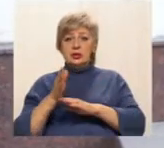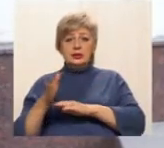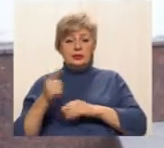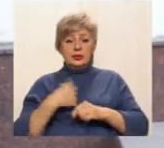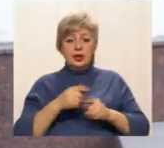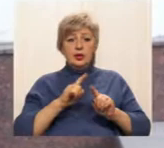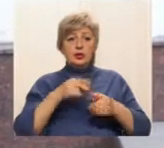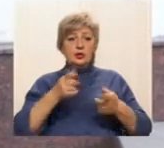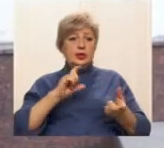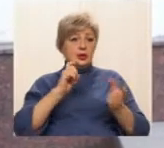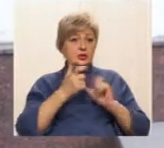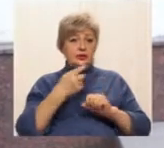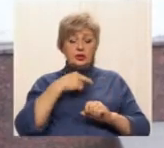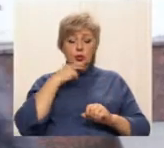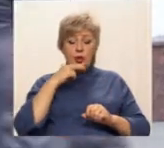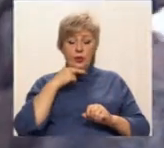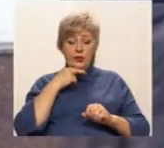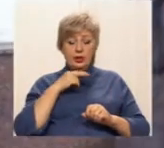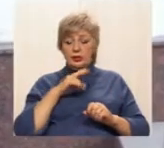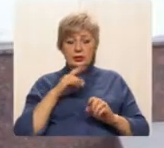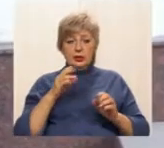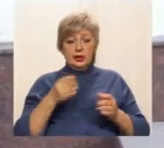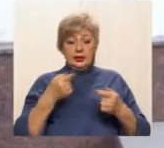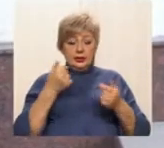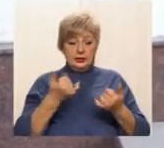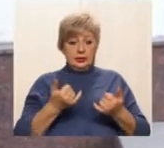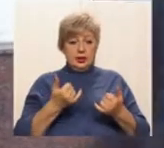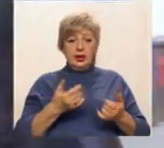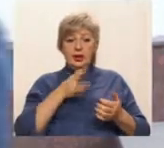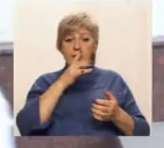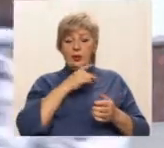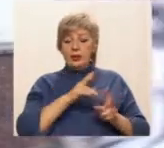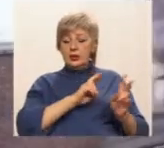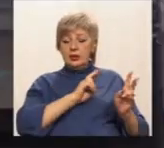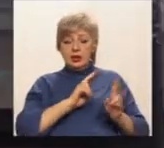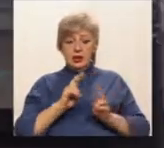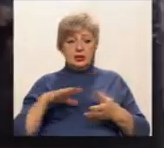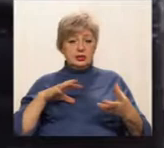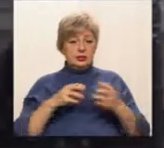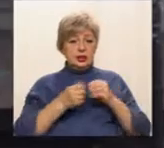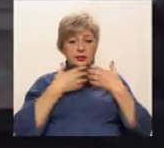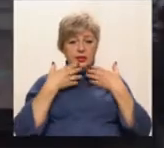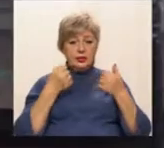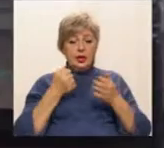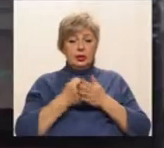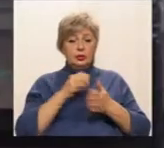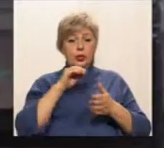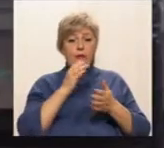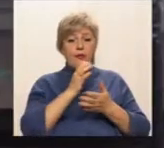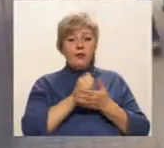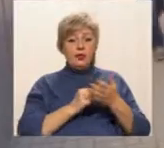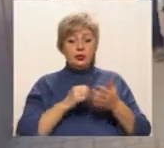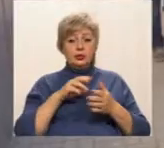щоб на нас звернули увагу, на даний момент ніяких результатів немає. До фонду держмайна мешканці